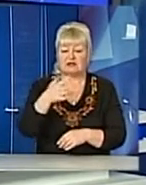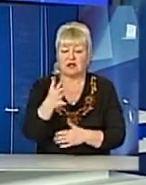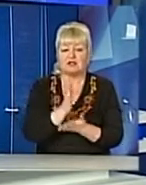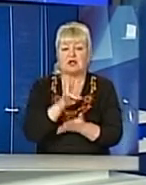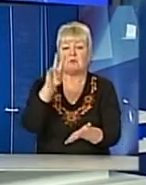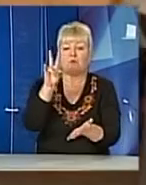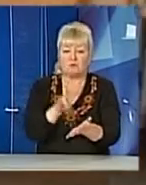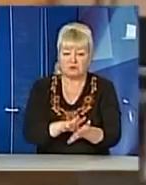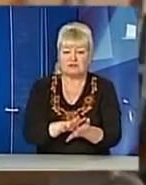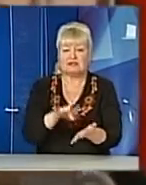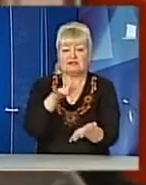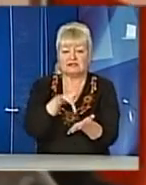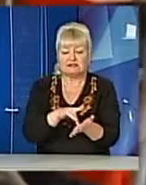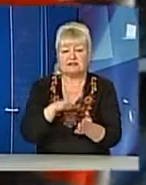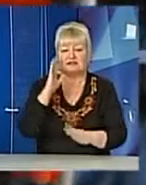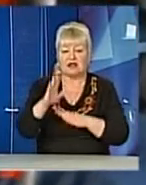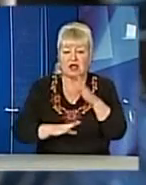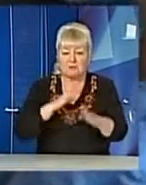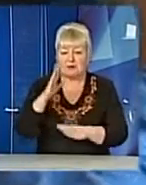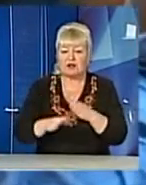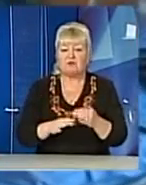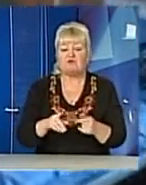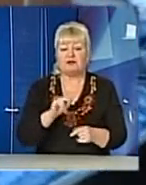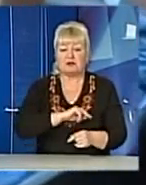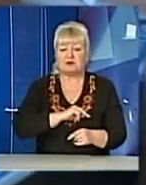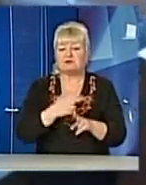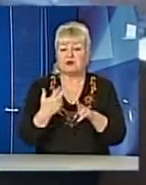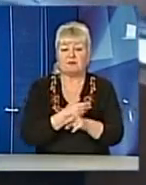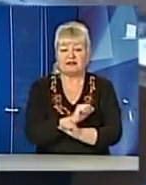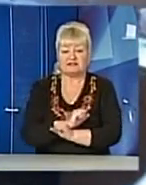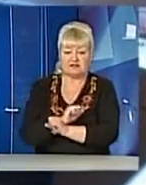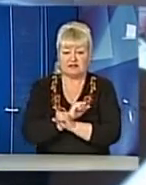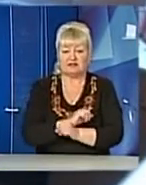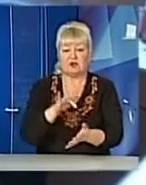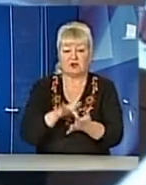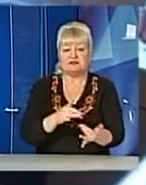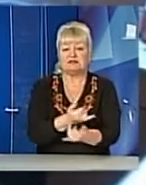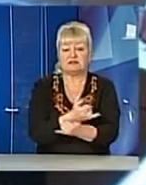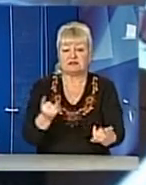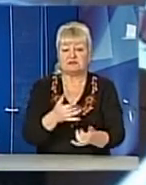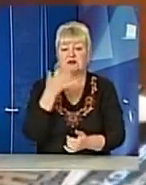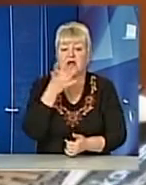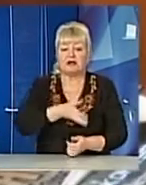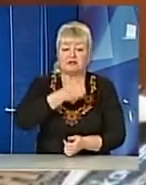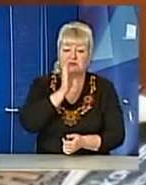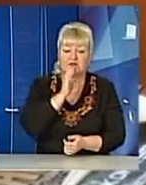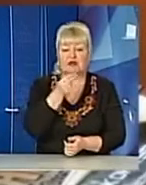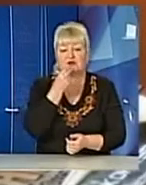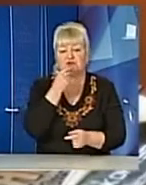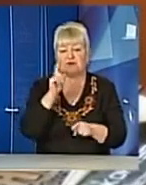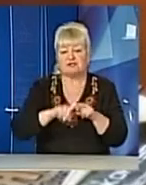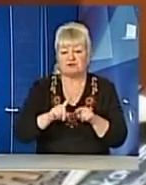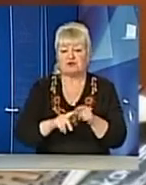перебування для безхатьків. Пункт працює щоденно без вихідних. У центрі людей забезпечують гарячими напоями, харчуванням швидкого